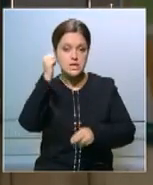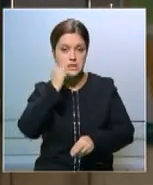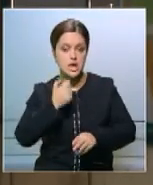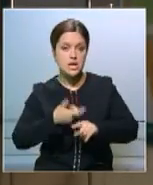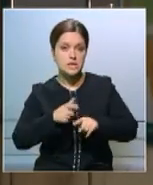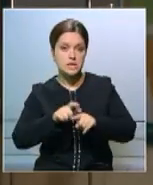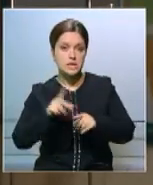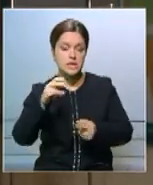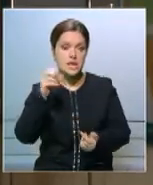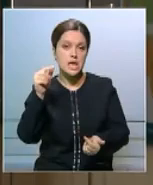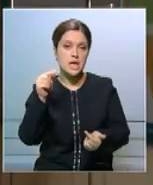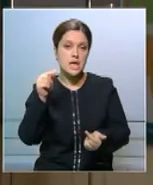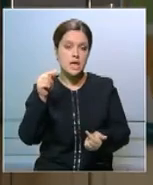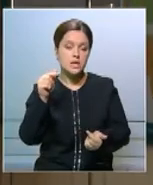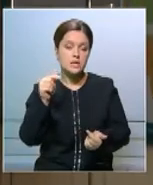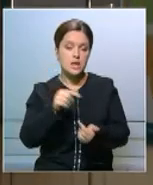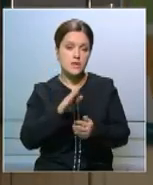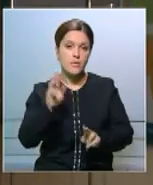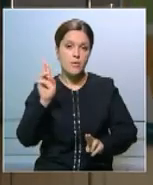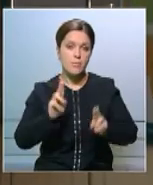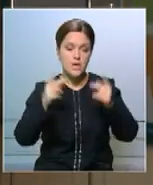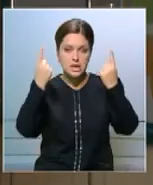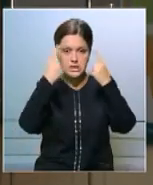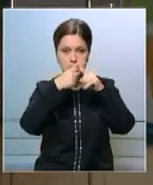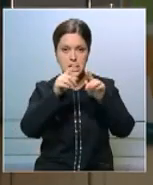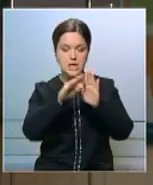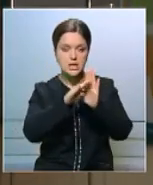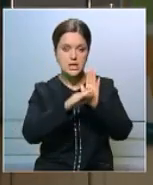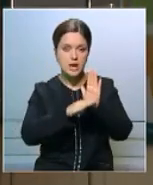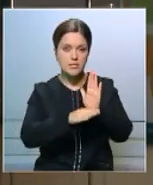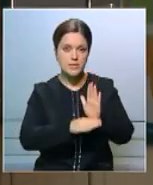не соответствуют стандартам, техническому регламенту.